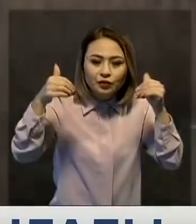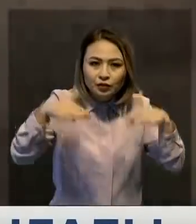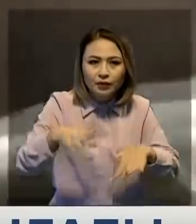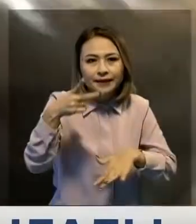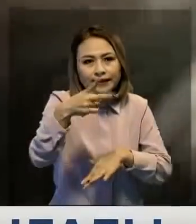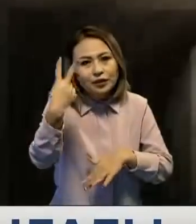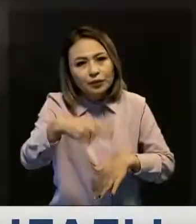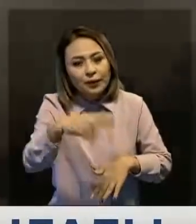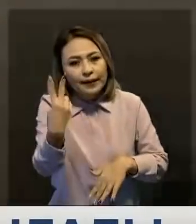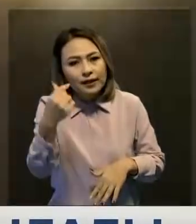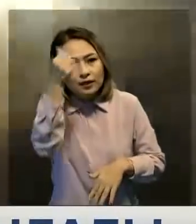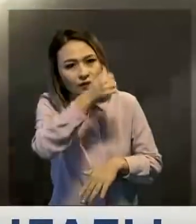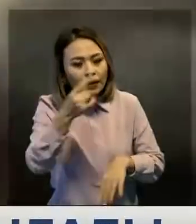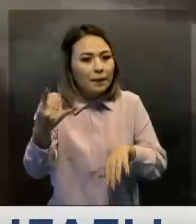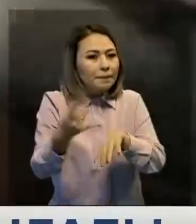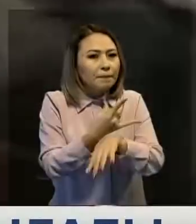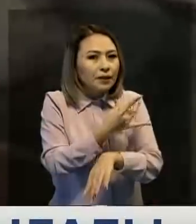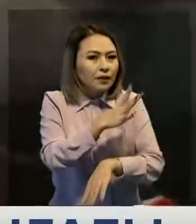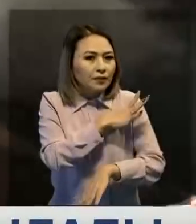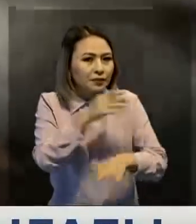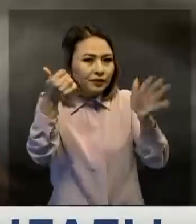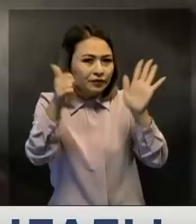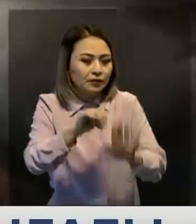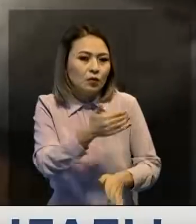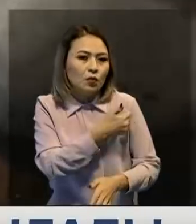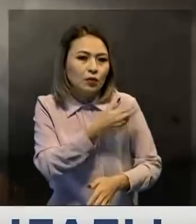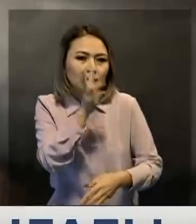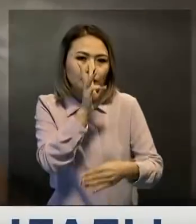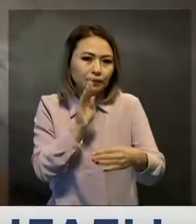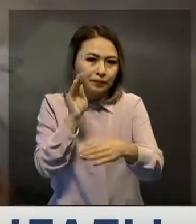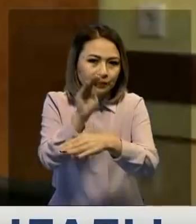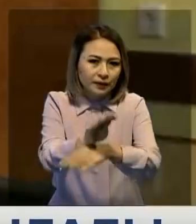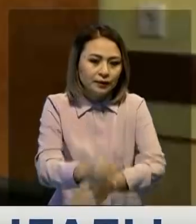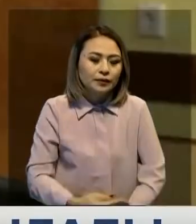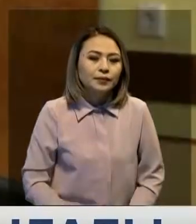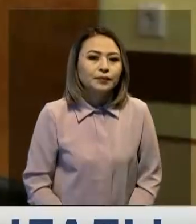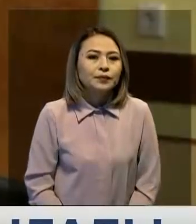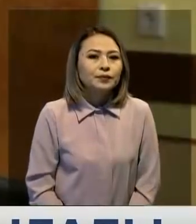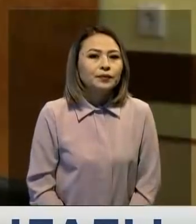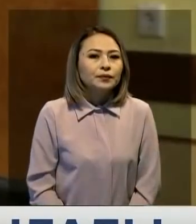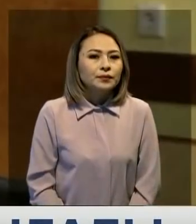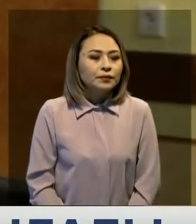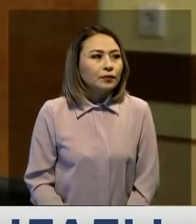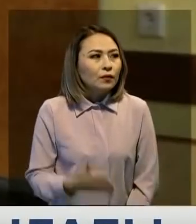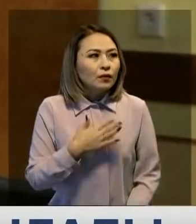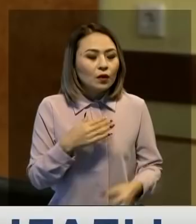2022 жылдың алғашқы тоқсанында айлықты өсіруді көздеп отыр. Біздің облысты бойынша